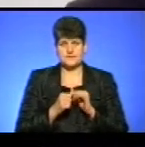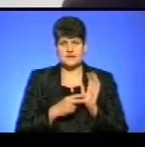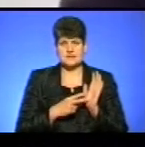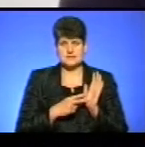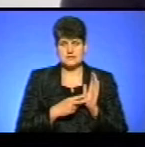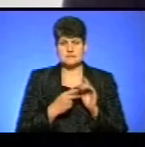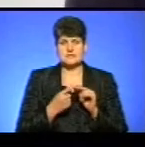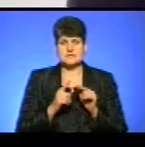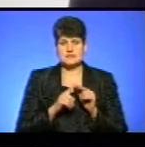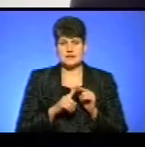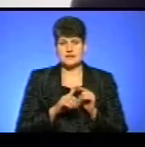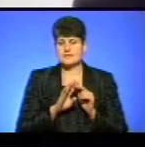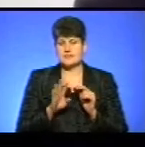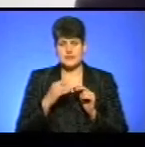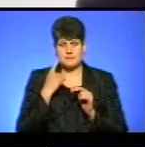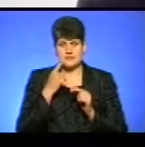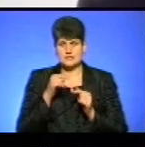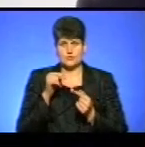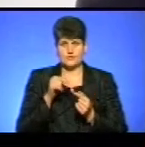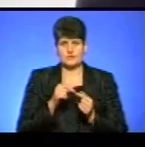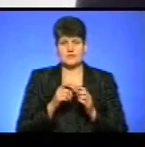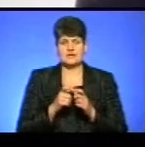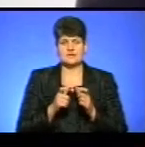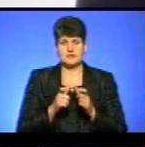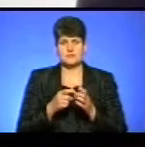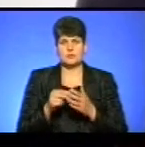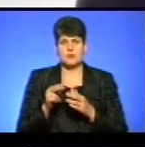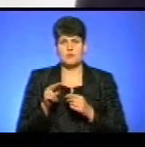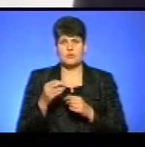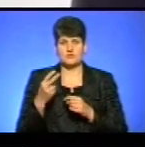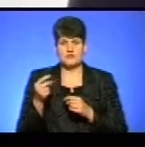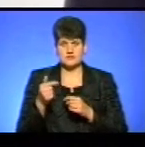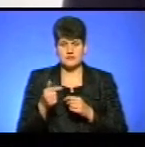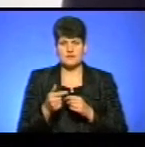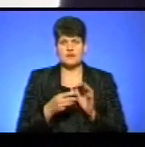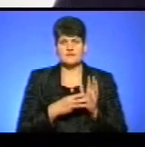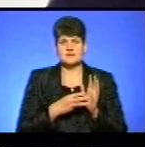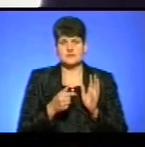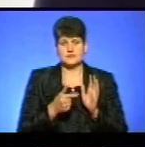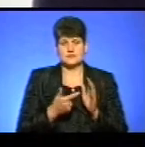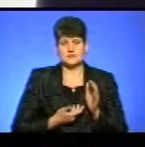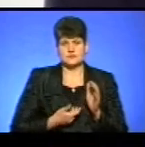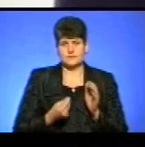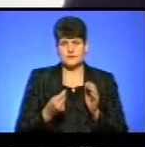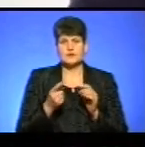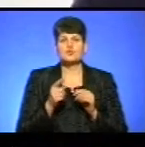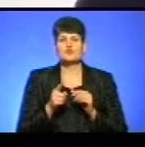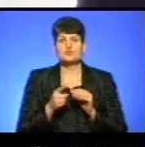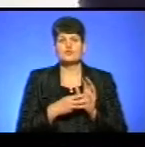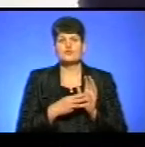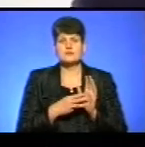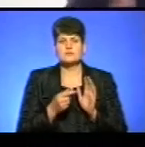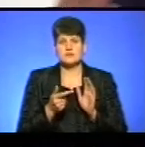сім – це ці неперсоніфіковані квитки, які ми купуємо по 20 гривень, а вісім – це готівка. Чому вісім – готівка?